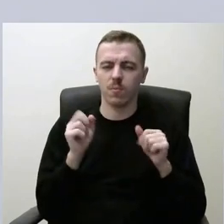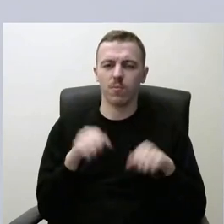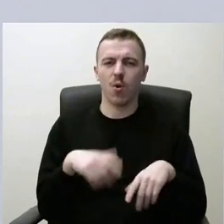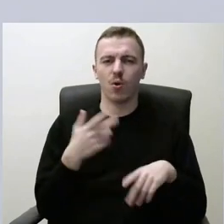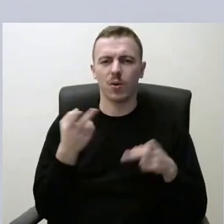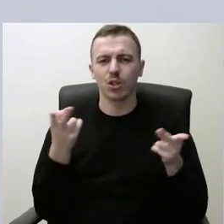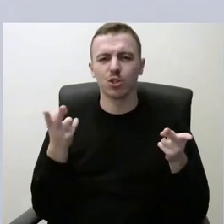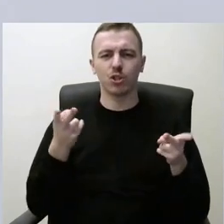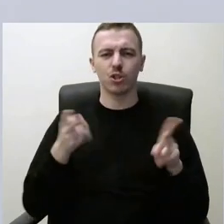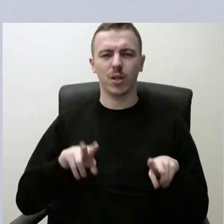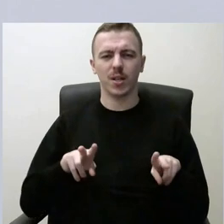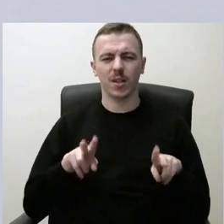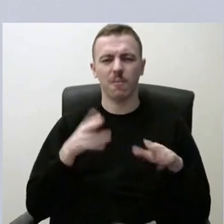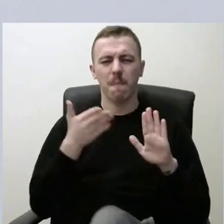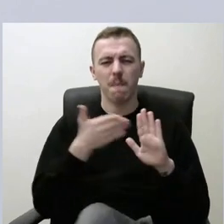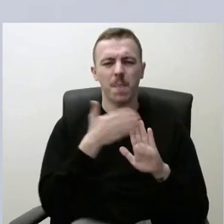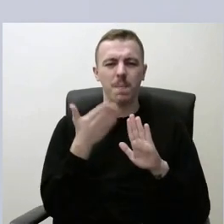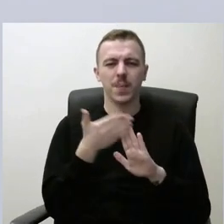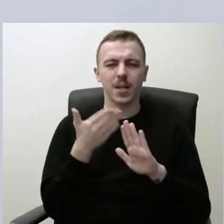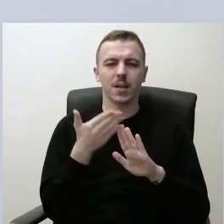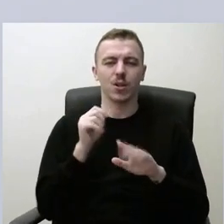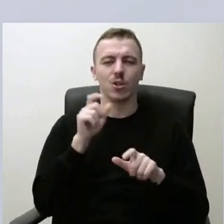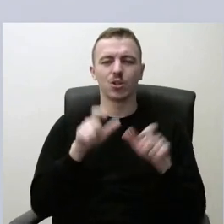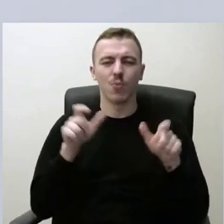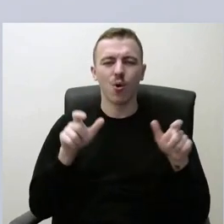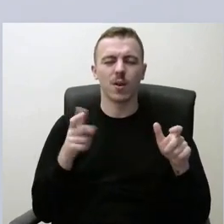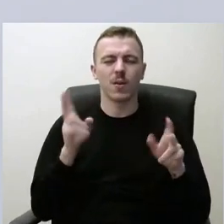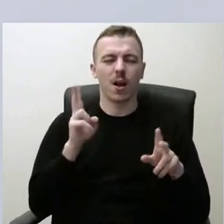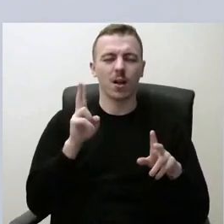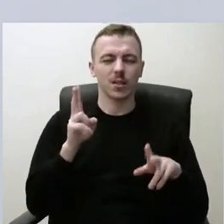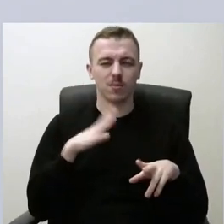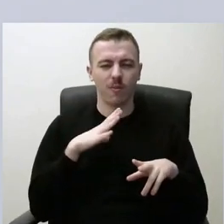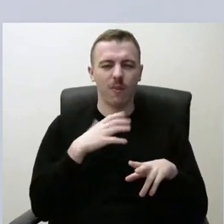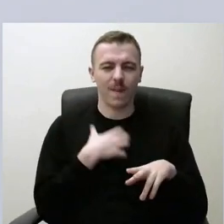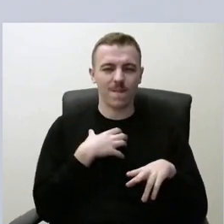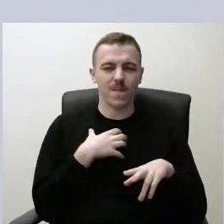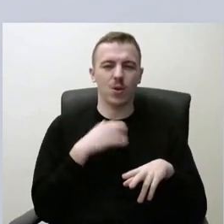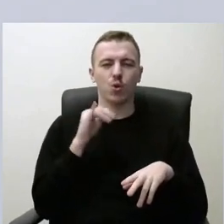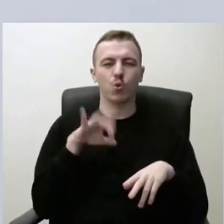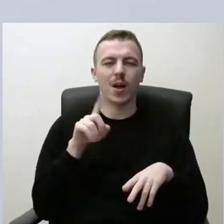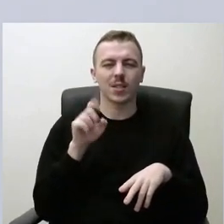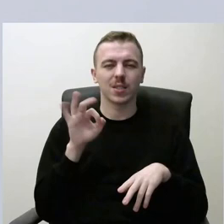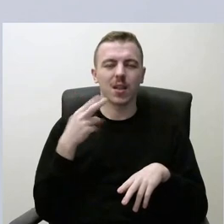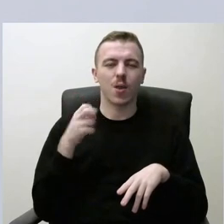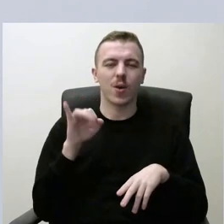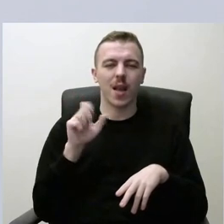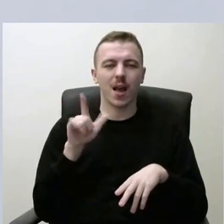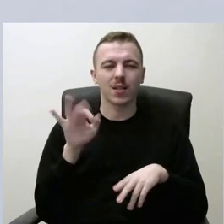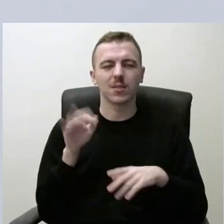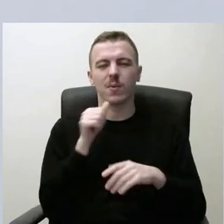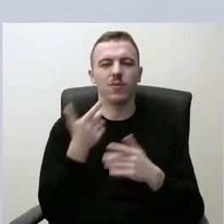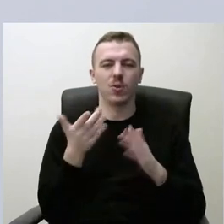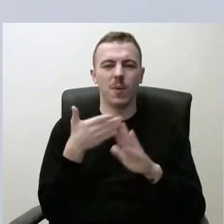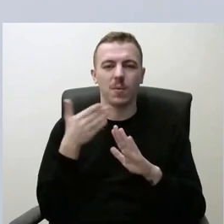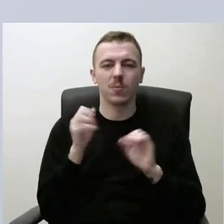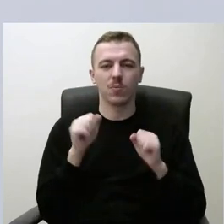kažkokie paminklai žmonėm, pasižymėjusiam jozui naujaliui, sakykime, dar kažkokiem iš tikrųjų